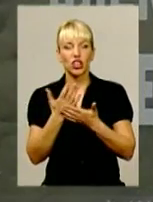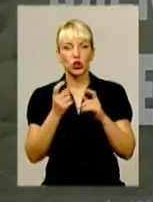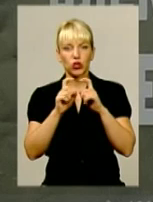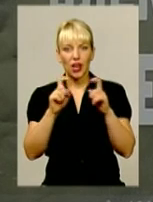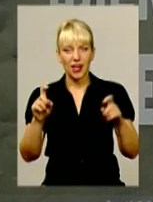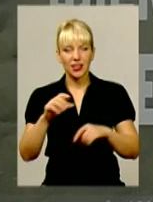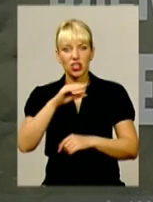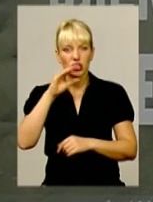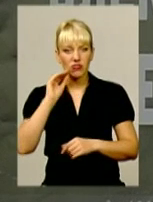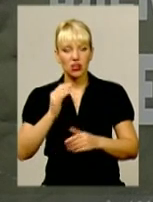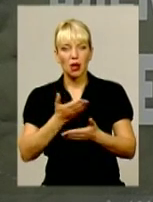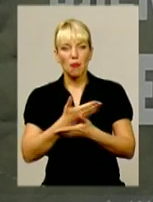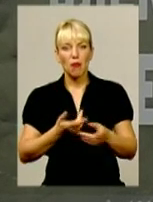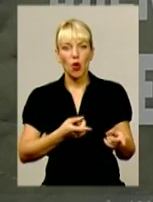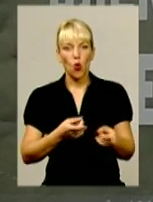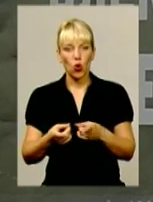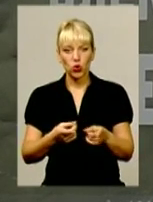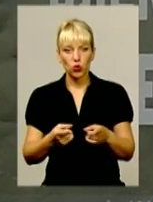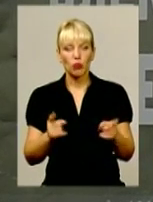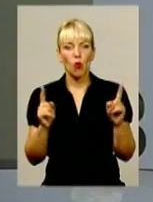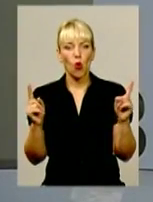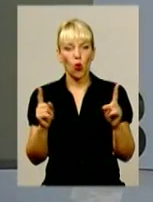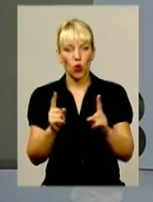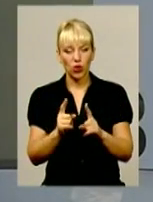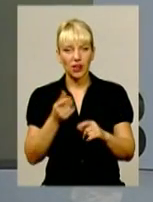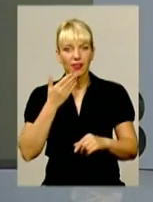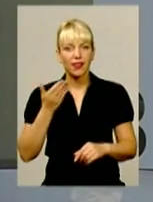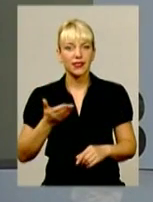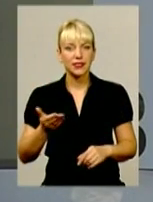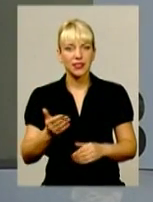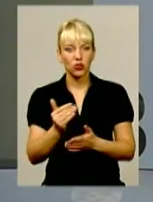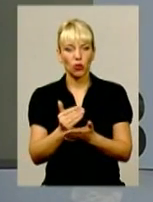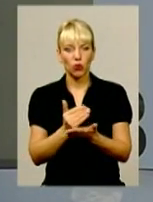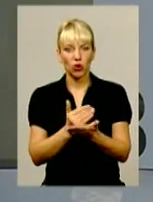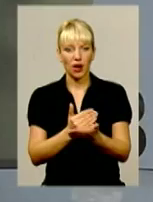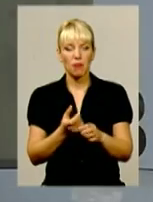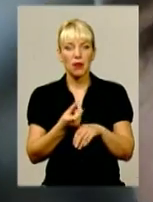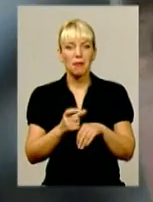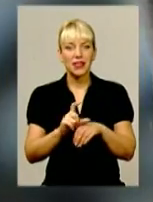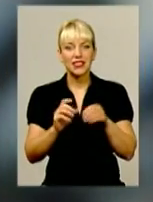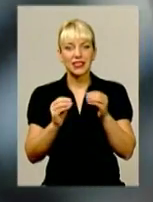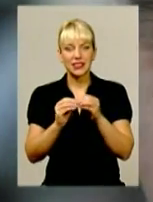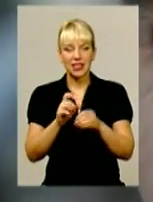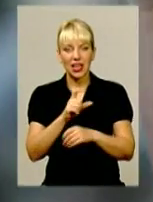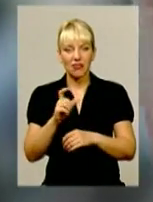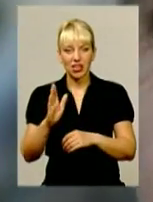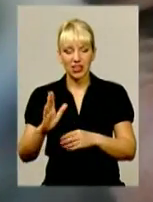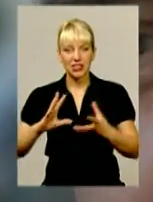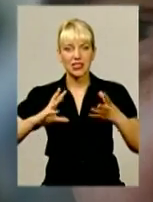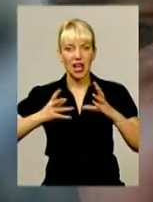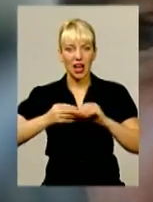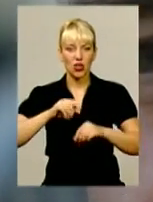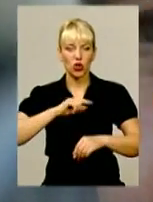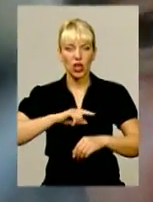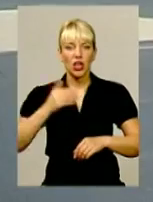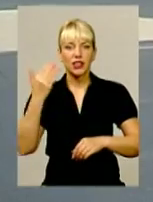готуємо коротеньку лекційну програму не більше 10 хвилин, узагальню таку характеристику діяльності